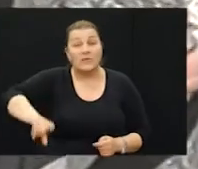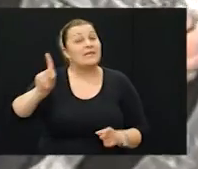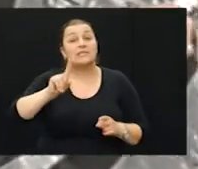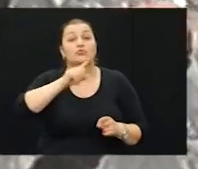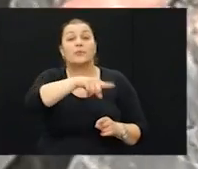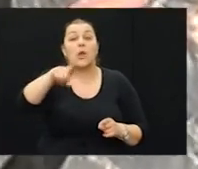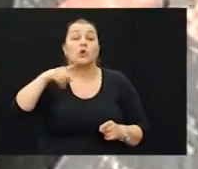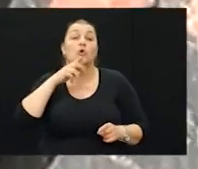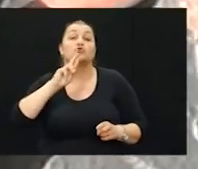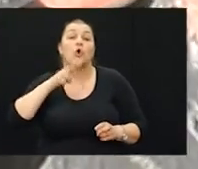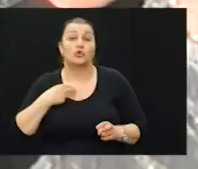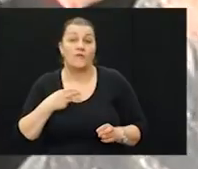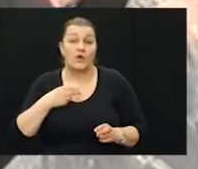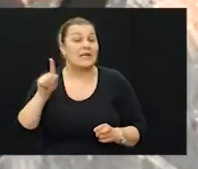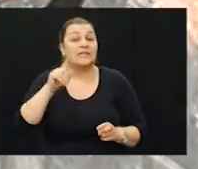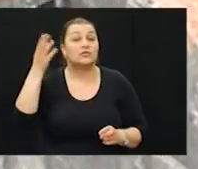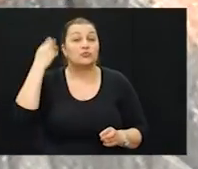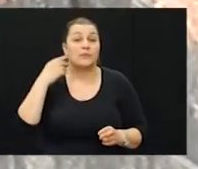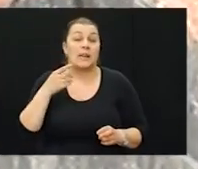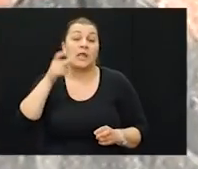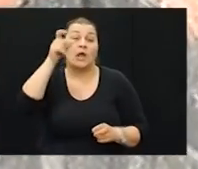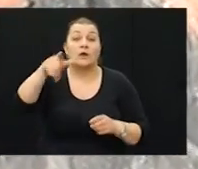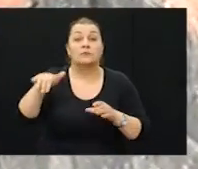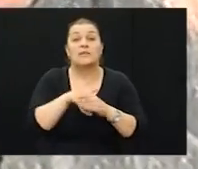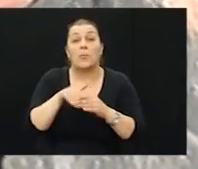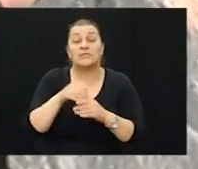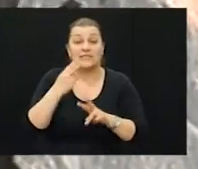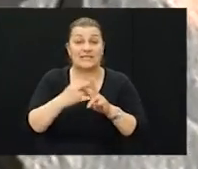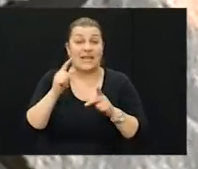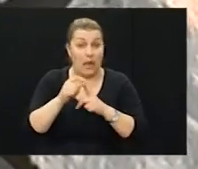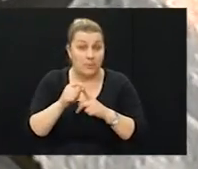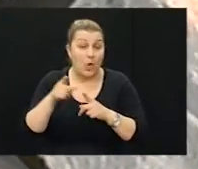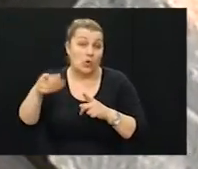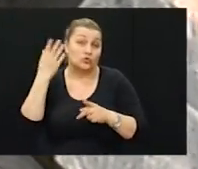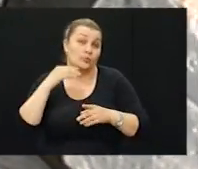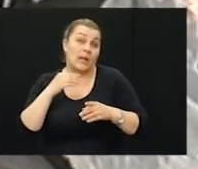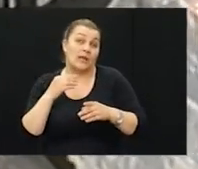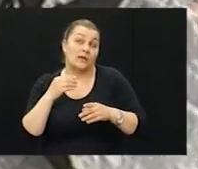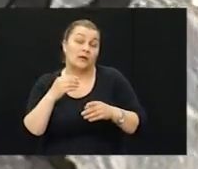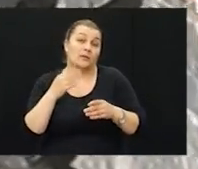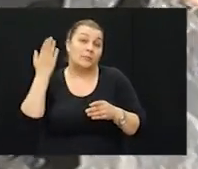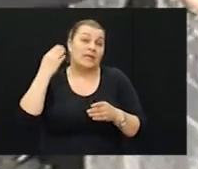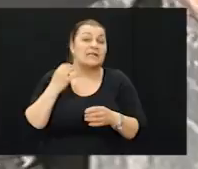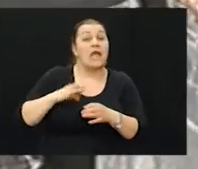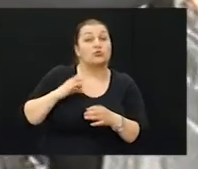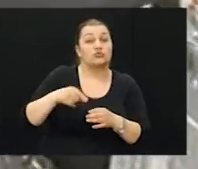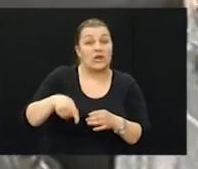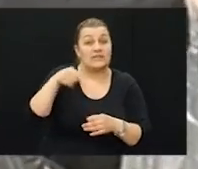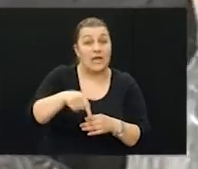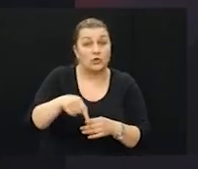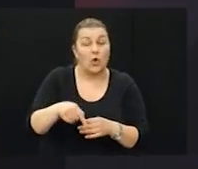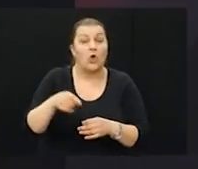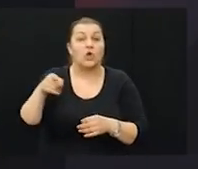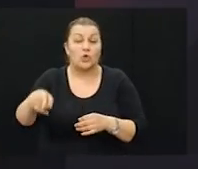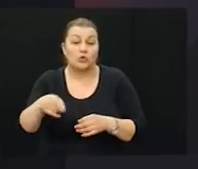za nju. Dakle, nisu bili djelatnice Hrvatske elektroprivrede koji su upravljali branom i koji su korišteći vodu u